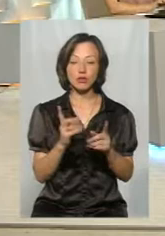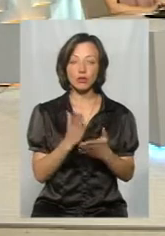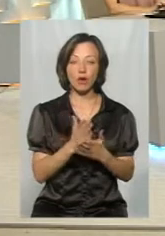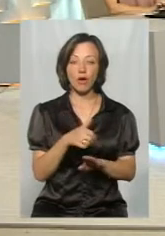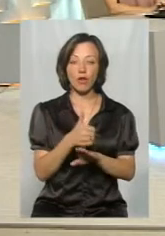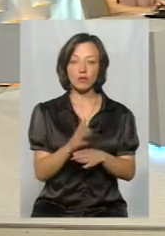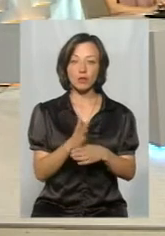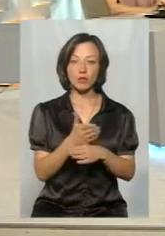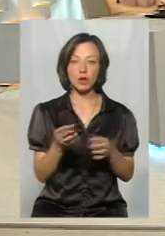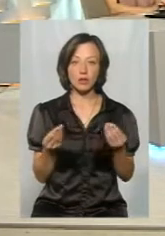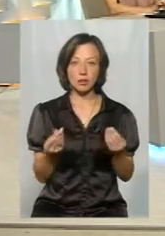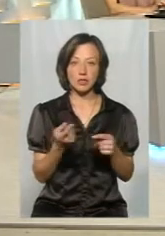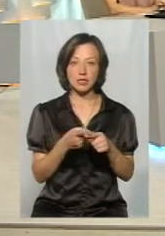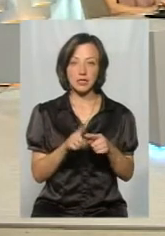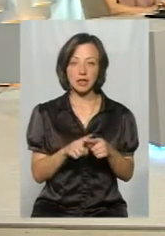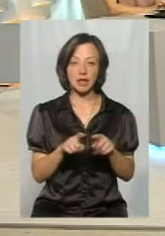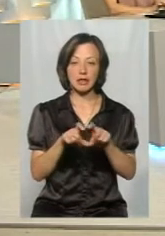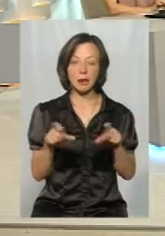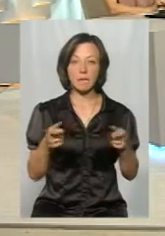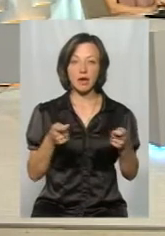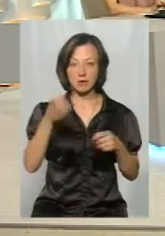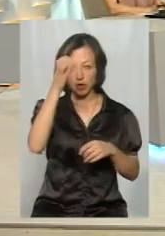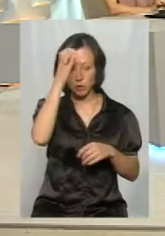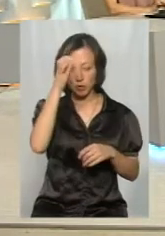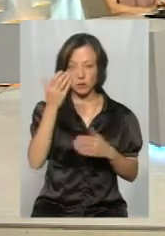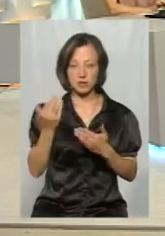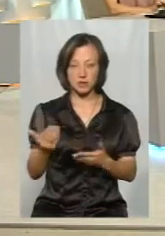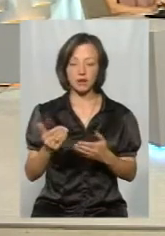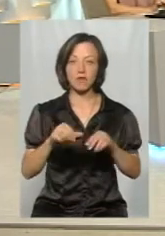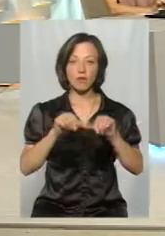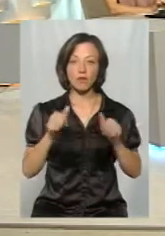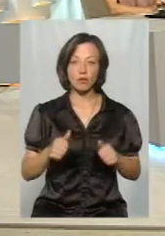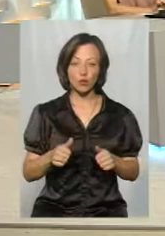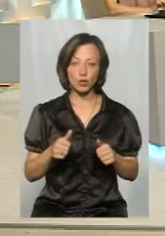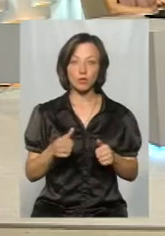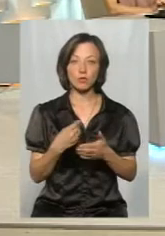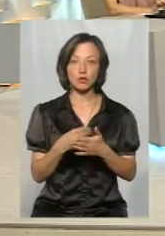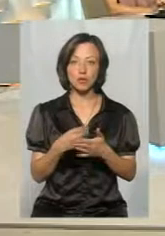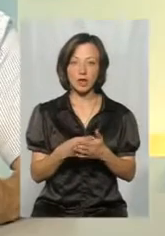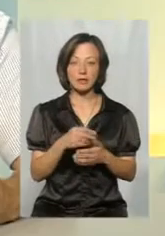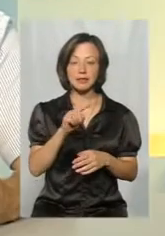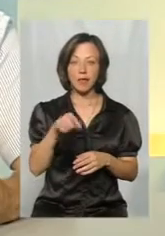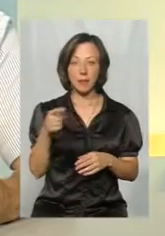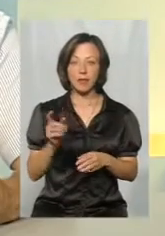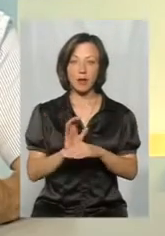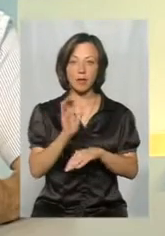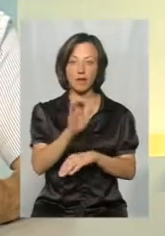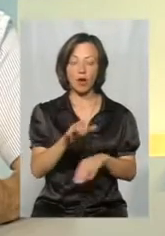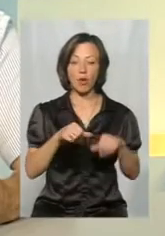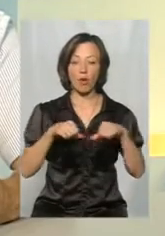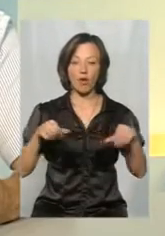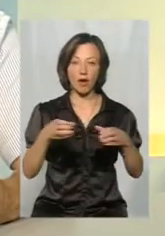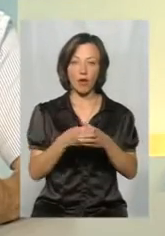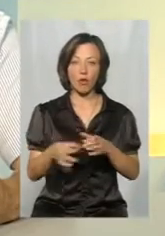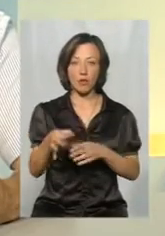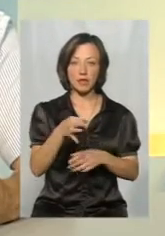головний розпорядник коштик, це являється департамент освіти. Він формує бюджетні запити, направляється колеги, колеги